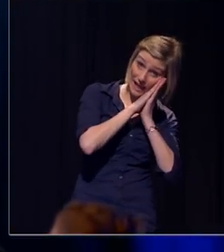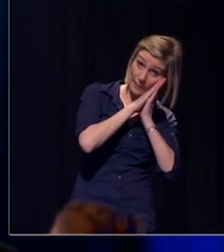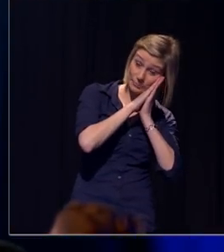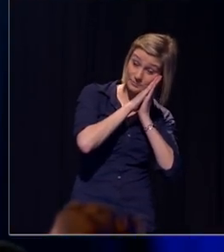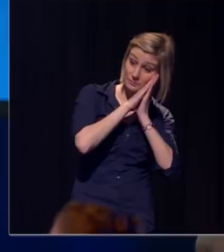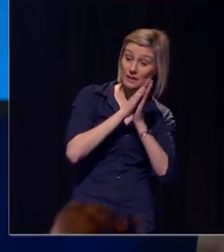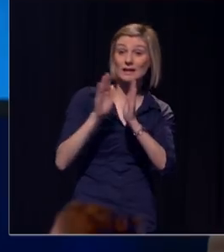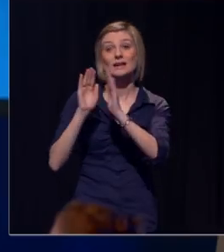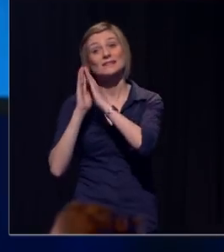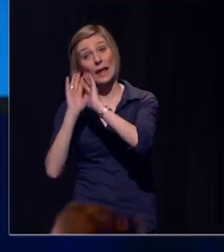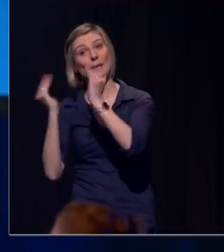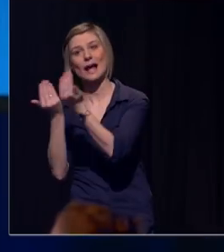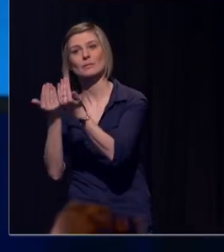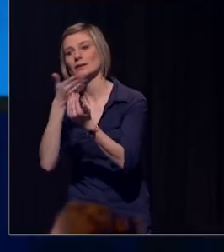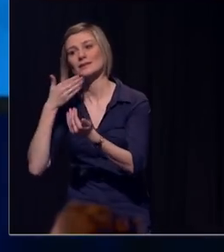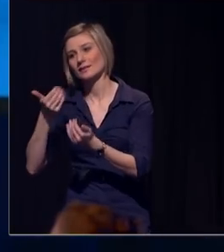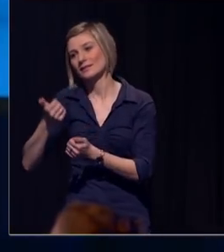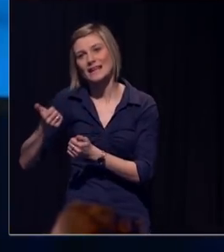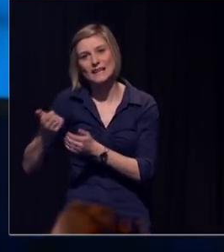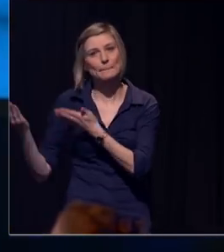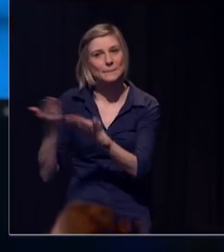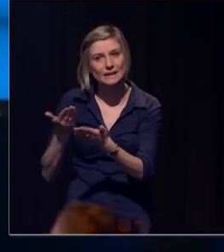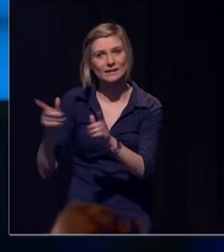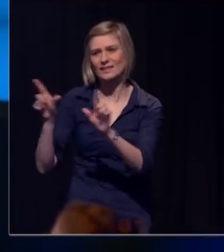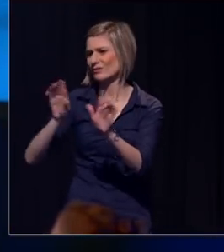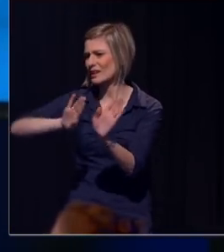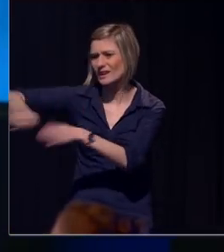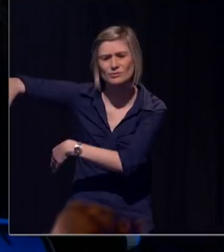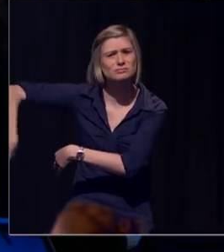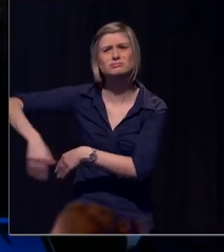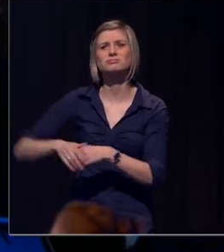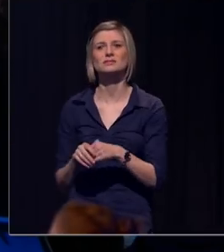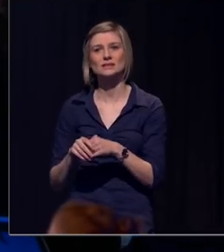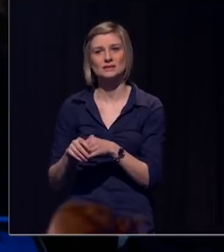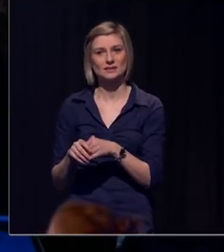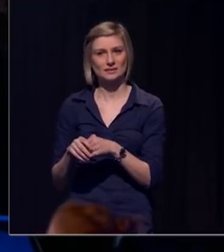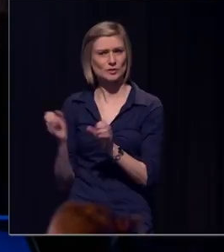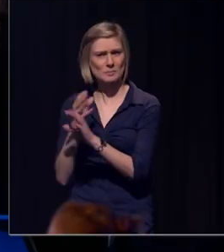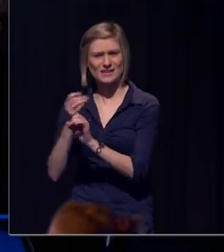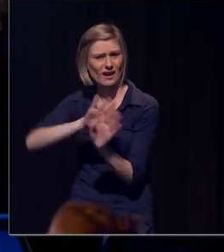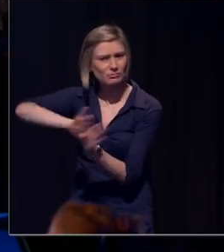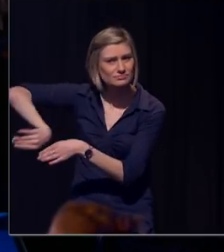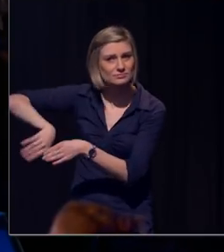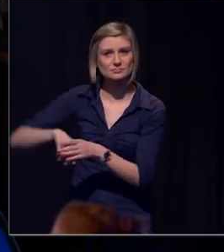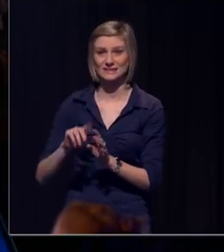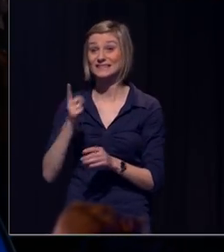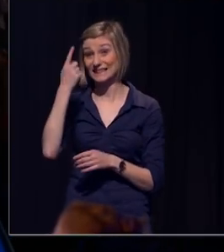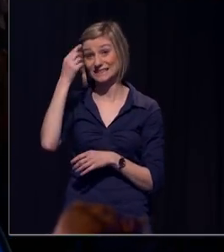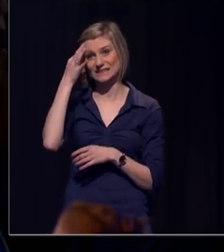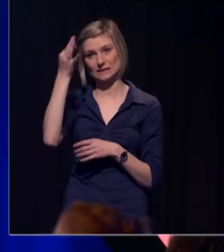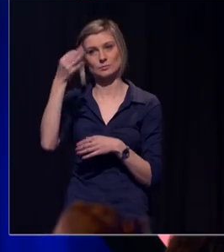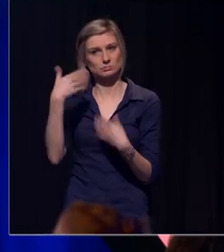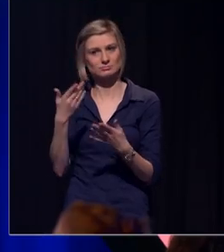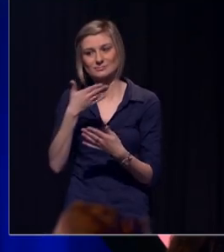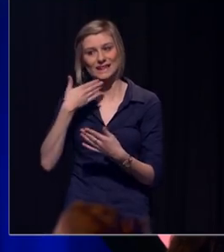slaapkamer is. Breng geen computer mee en smijt je tv buiten uit de slaapkamer. Dat is mijn eerste tip. Zorg dat je niet in verleiding